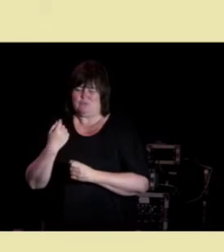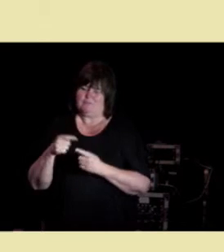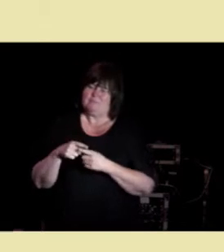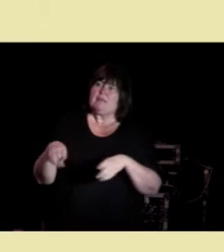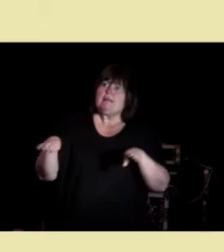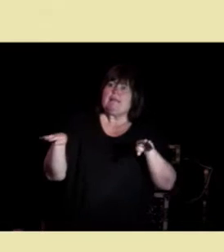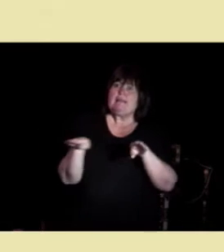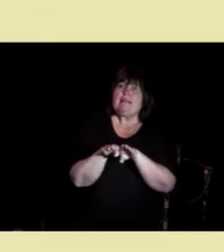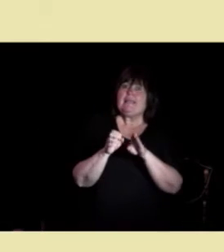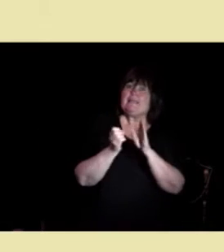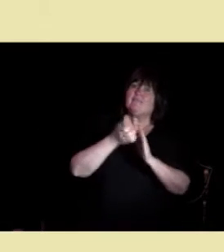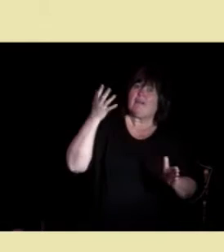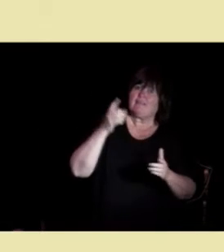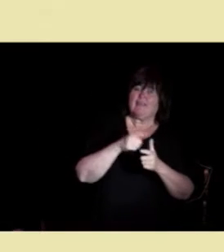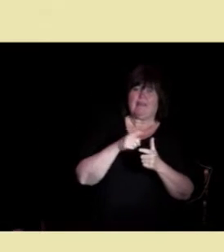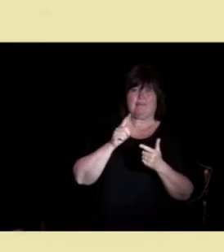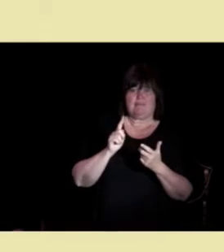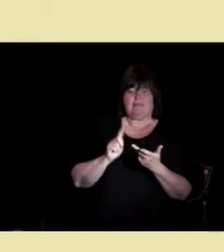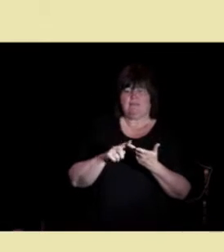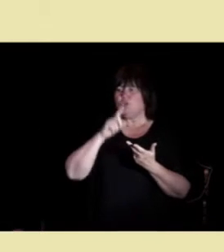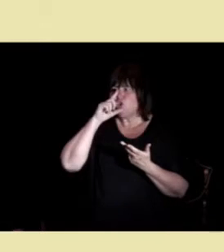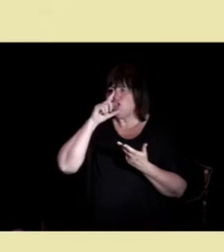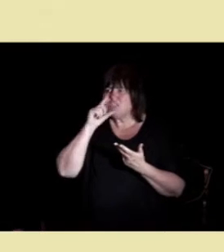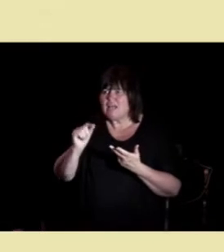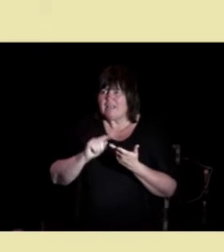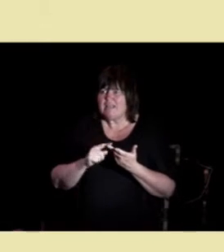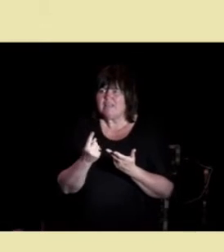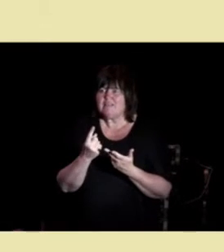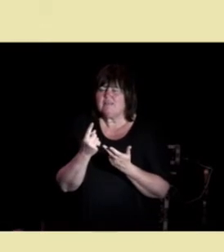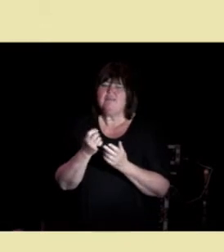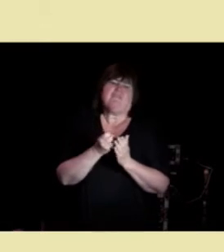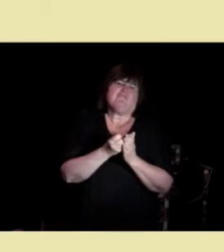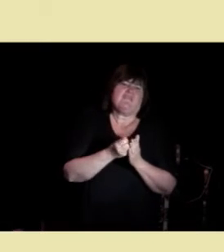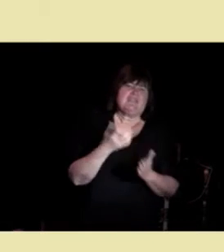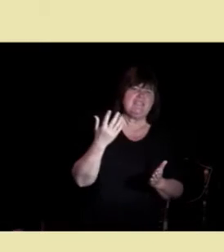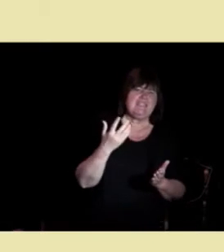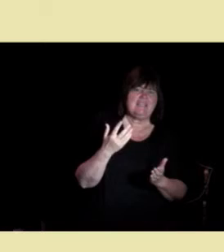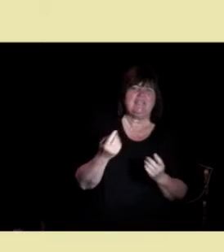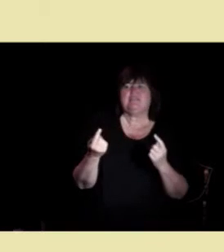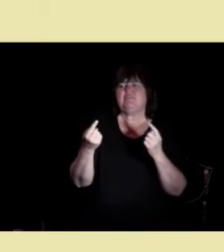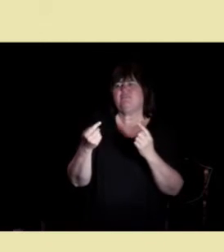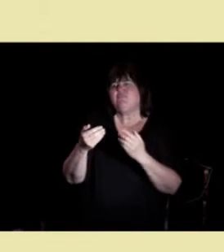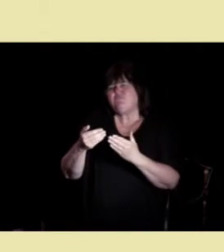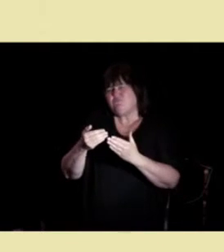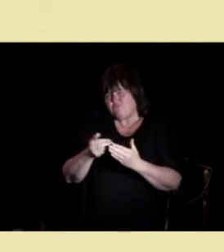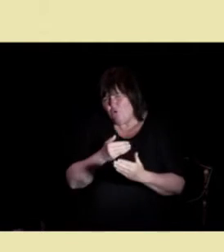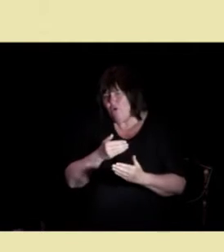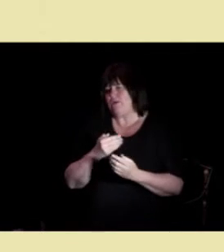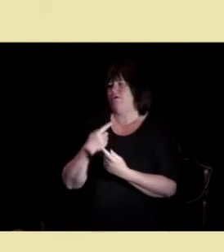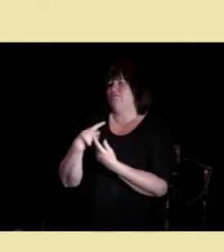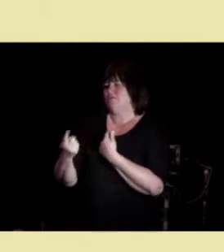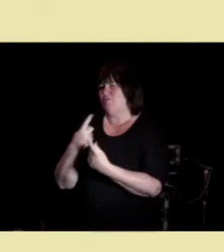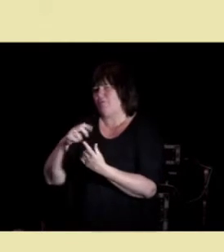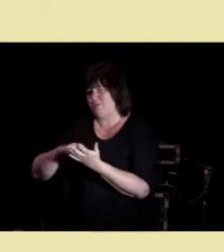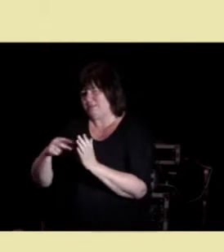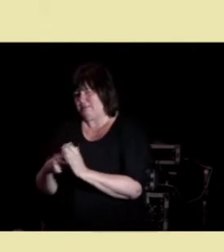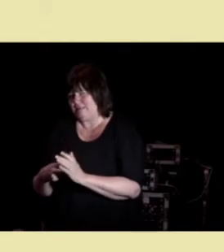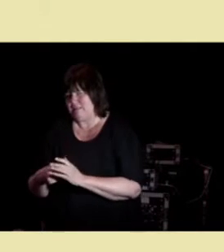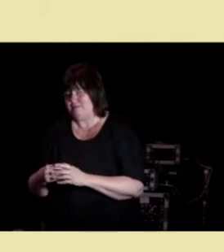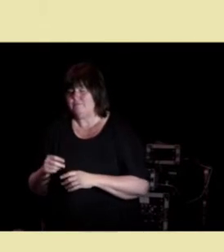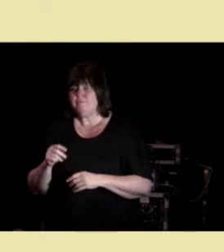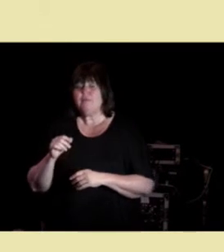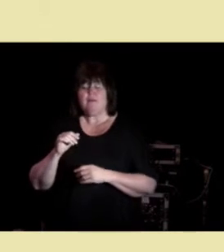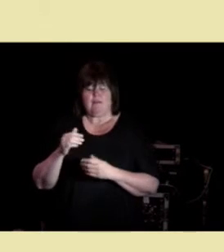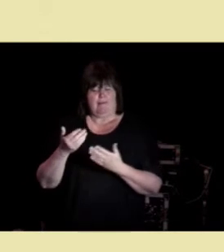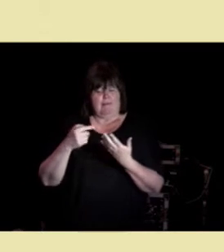likeverdighet, nysgjerrighet, verdier fremfør samtaleteknikker. Det må være lov å gjøre feil.